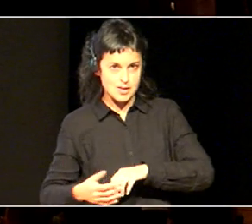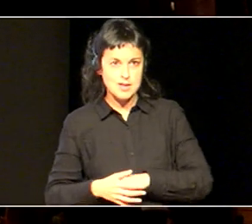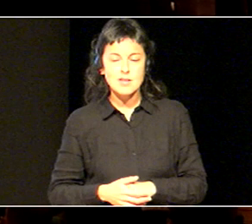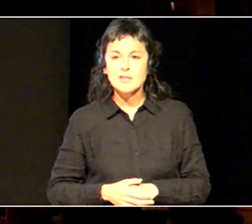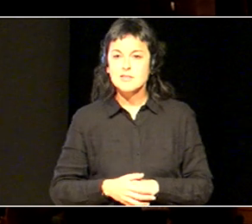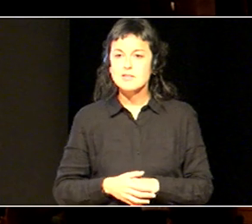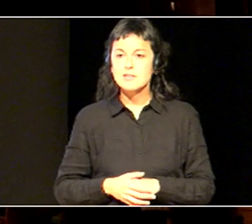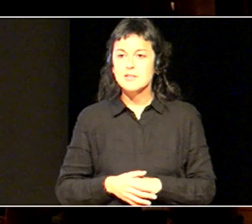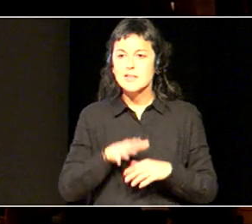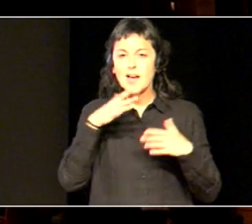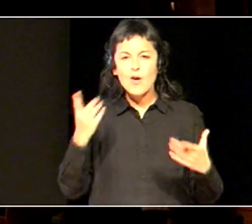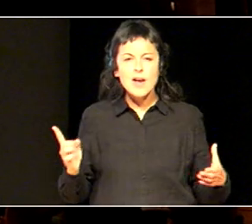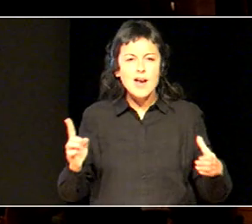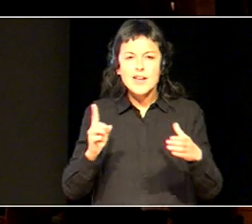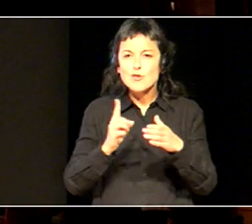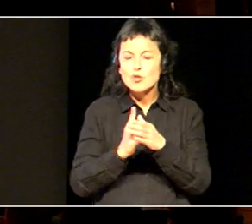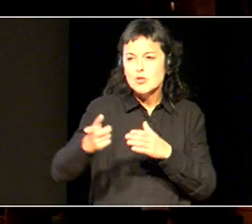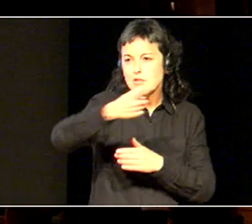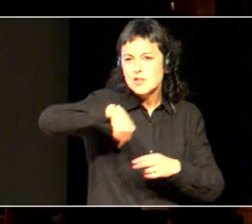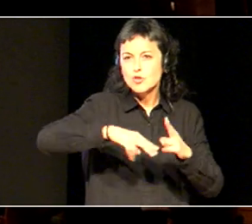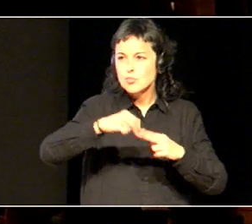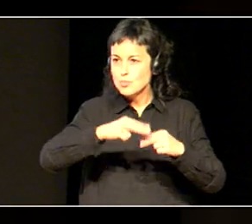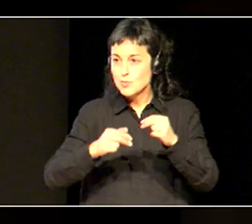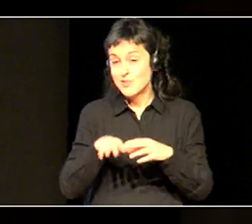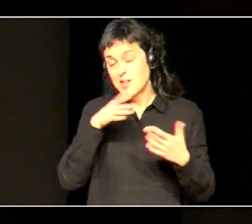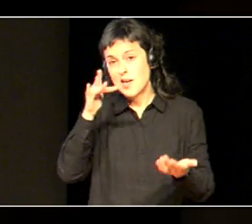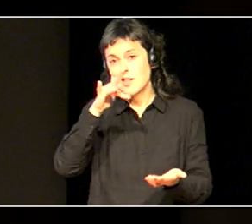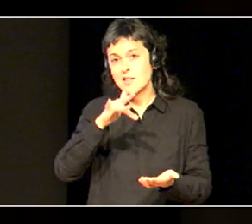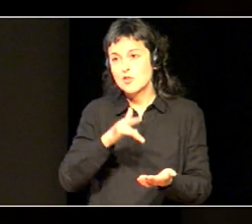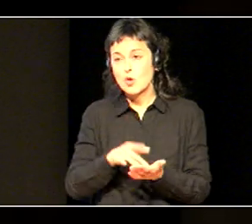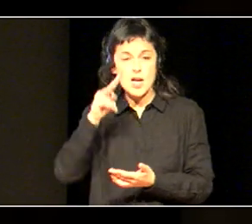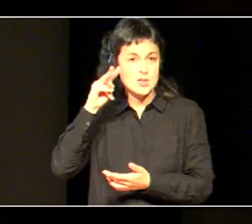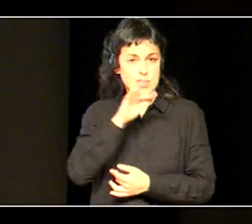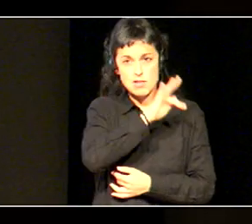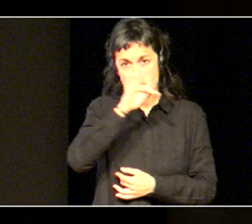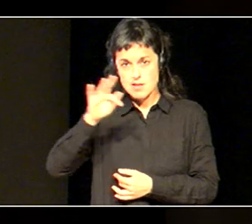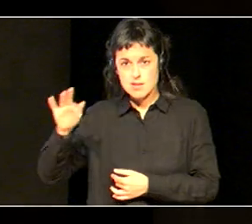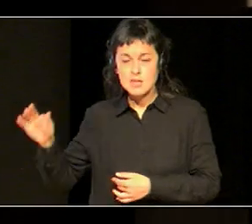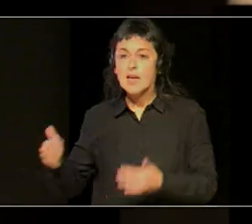telaraina de la inklusión. Esperientzen zanda da, mila esker guztioi.